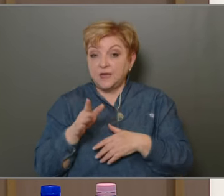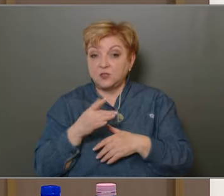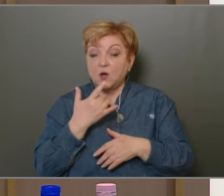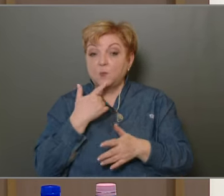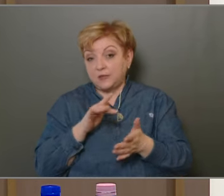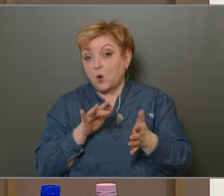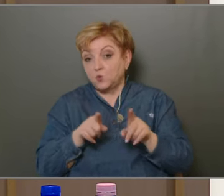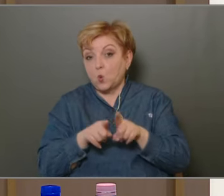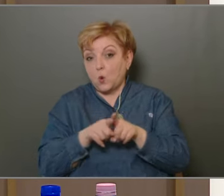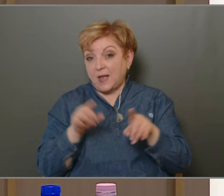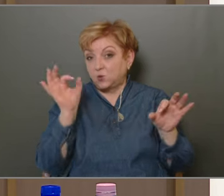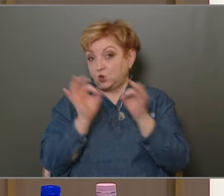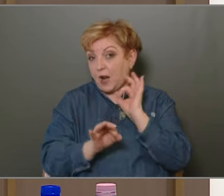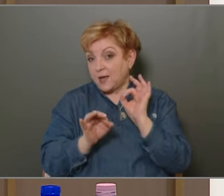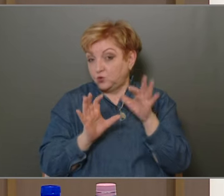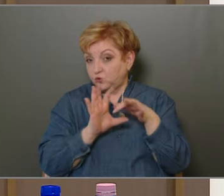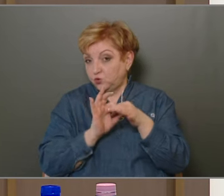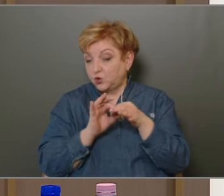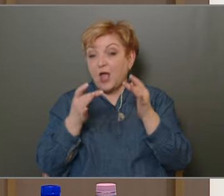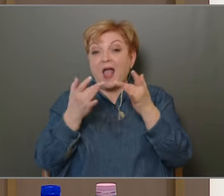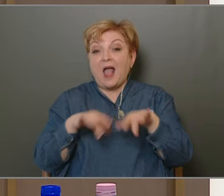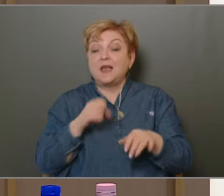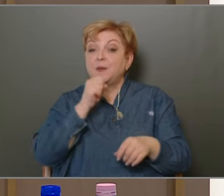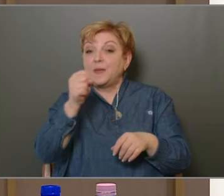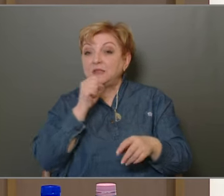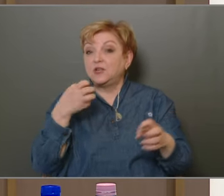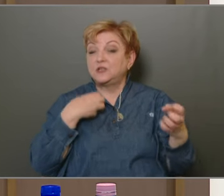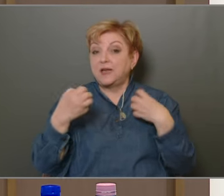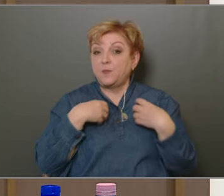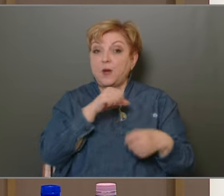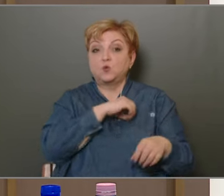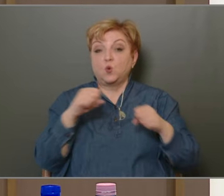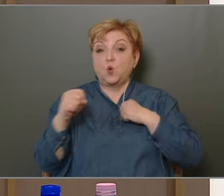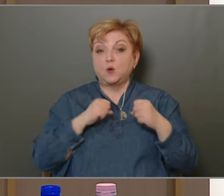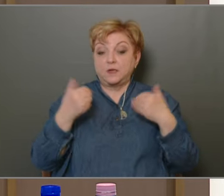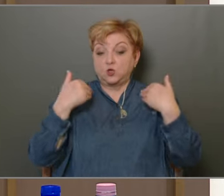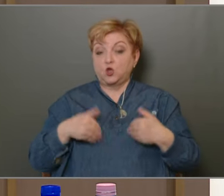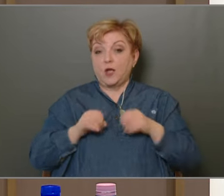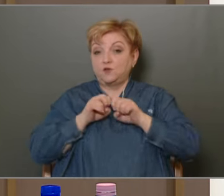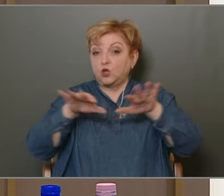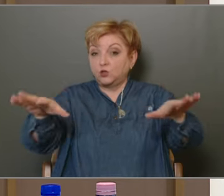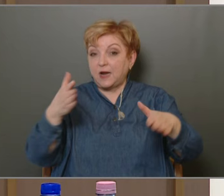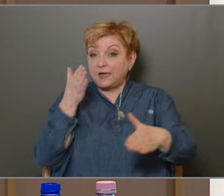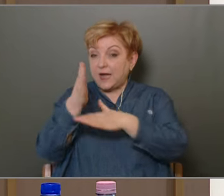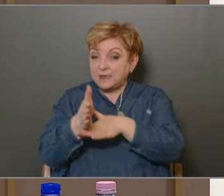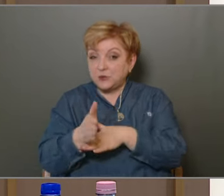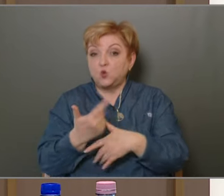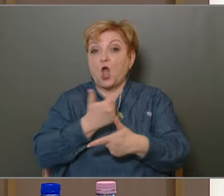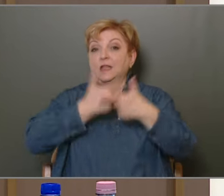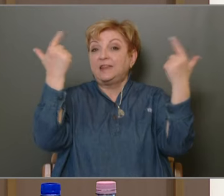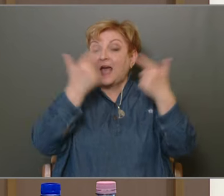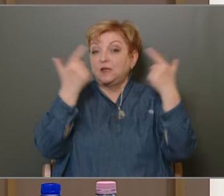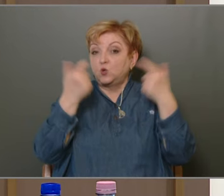unokházos csalás kapcsán Hogy a helyi médiának a szerepe, és itt is az önkormányzat saját csatornáink keresztül a